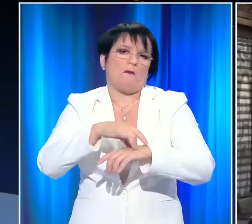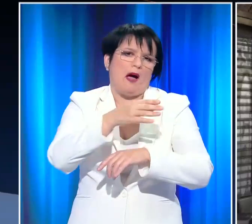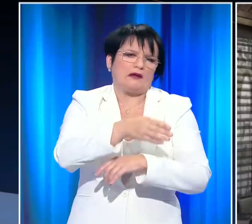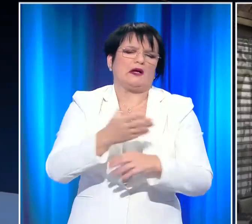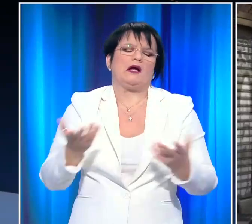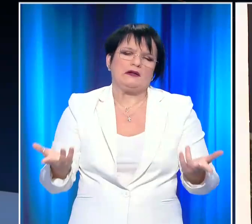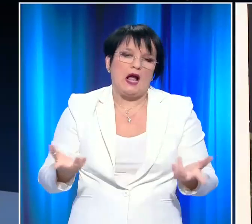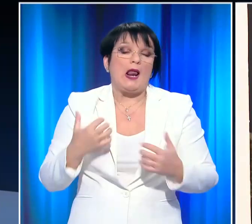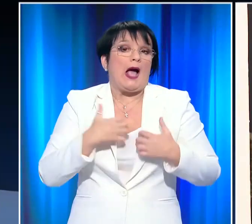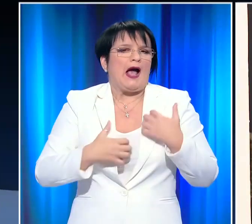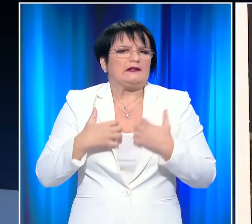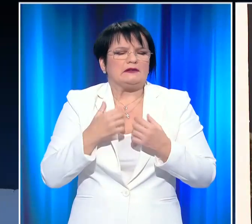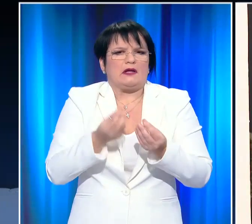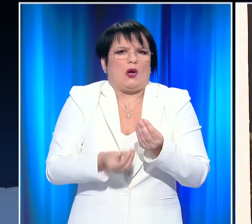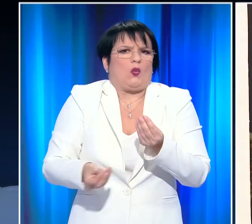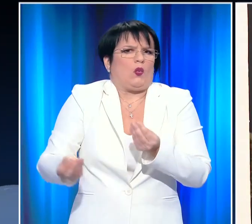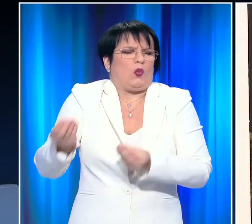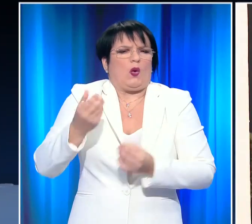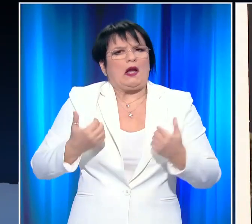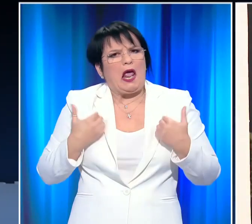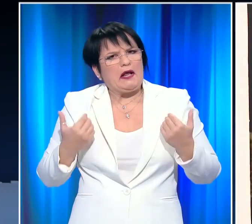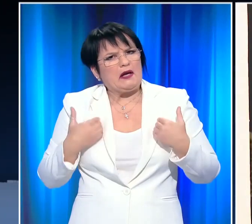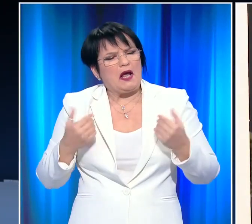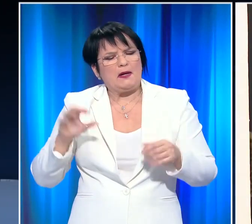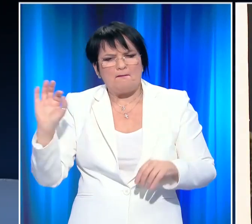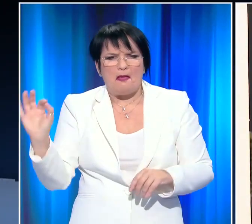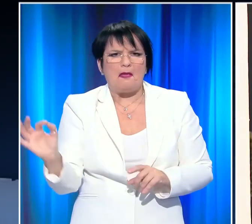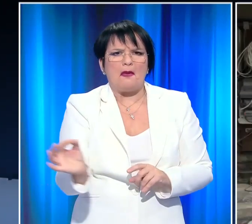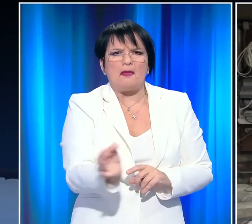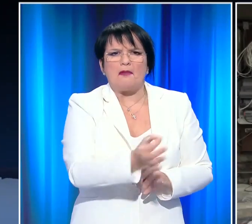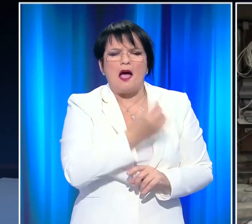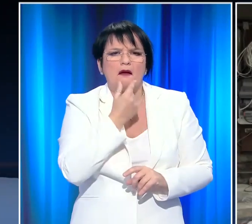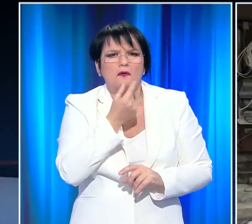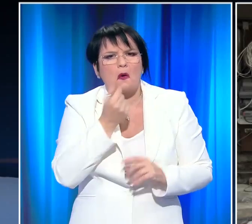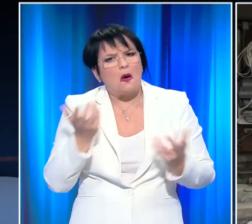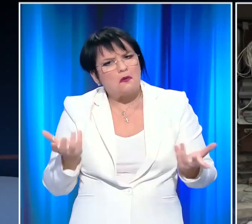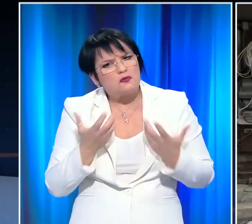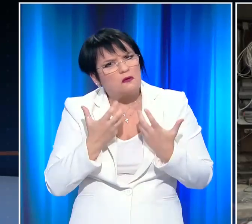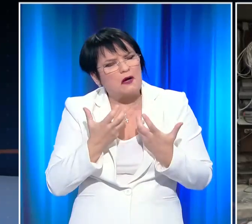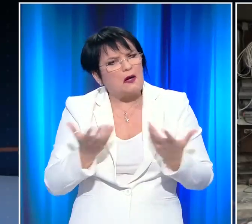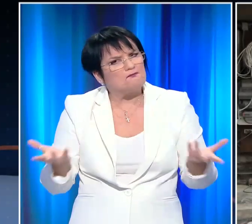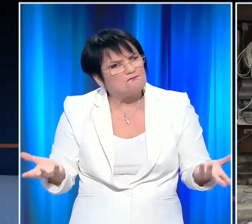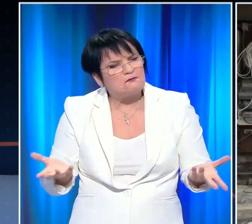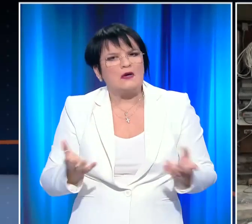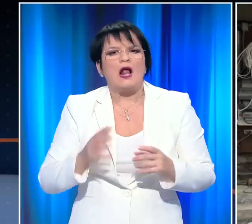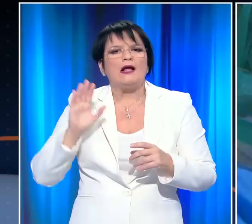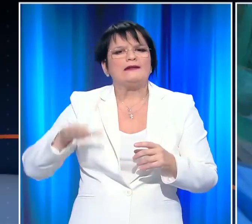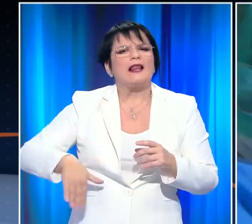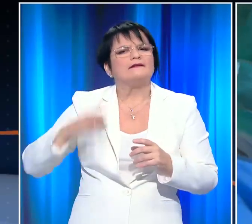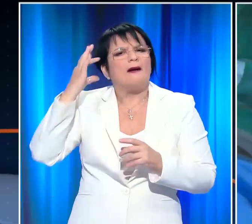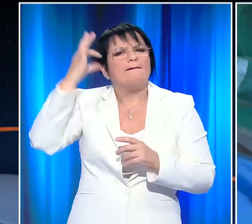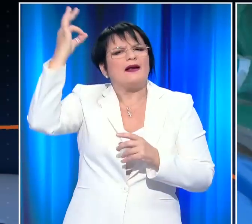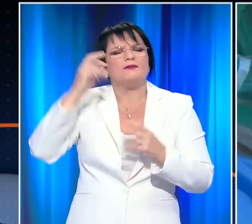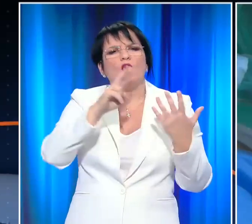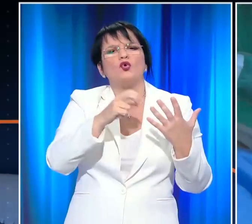προκαλεί το γεγονός ότι όλο ένα και περισσότεροι νέοι άνθρωποι πλήττονται από τον κορονοϊό και μάλιστα σοβαρά. Με τελευταία την περίπτωση